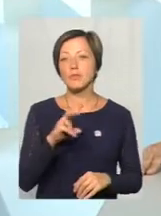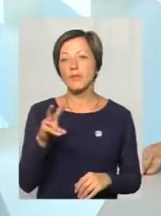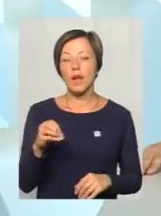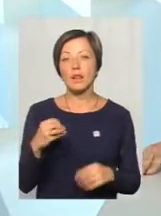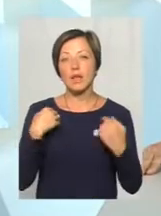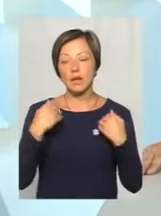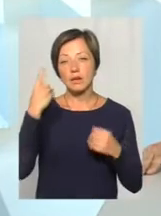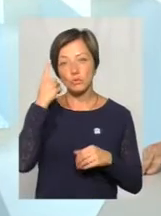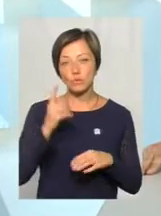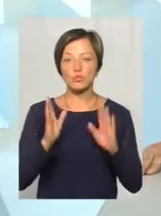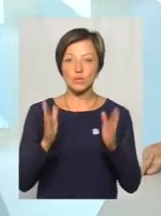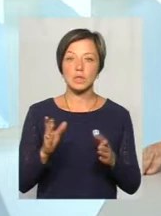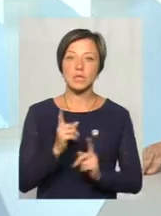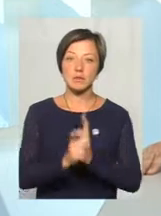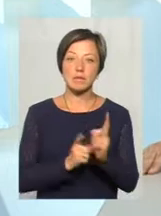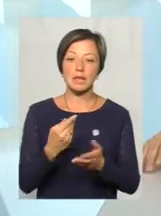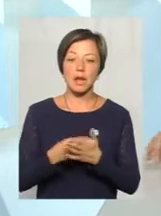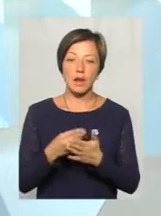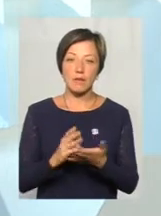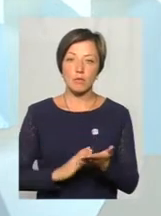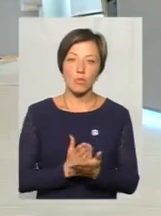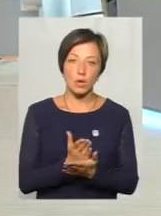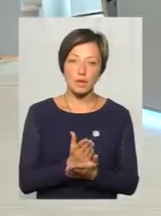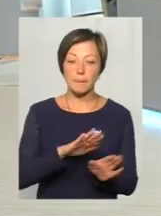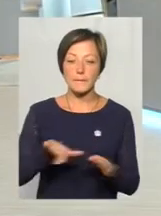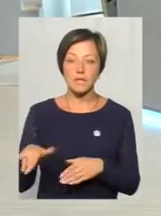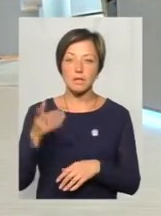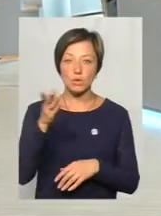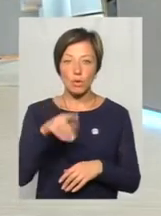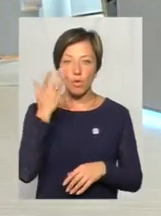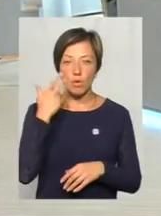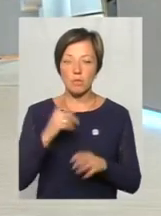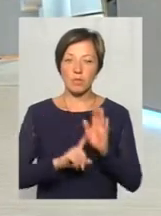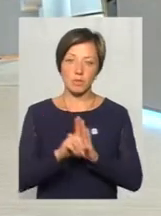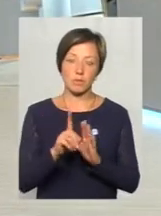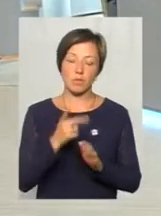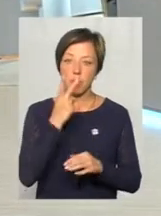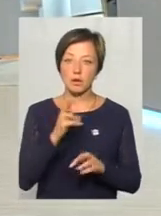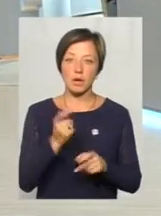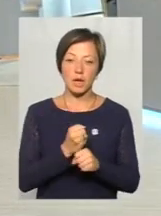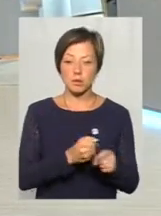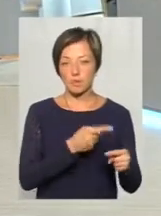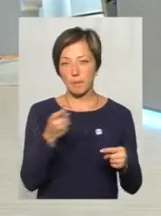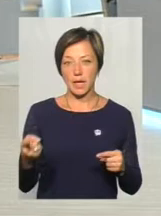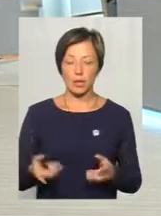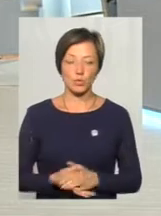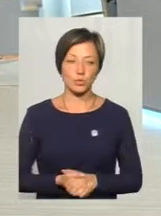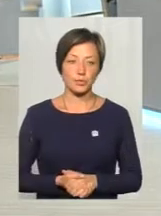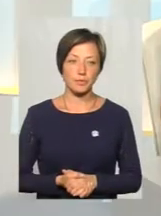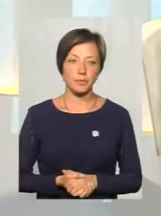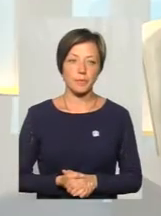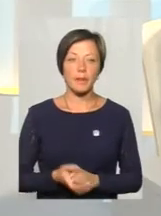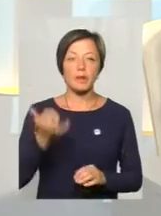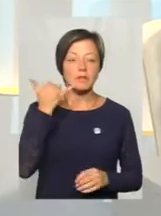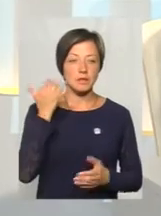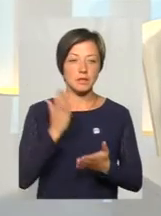виключаю якісь зміни в тарифній політики, там, після того, як ми побачимо, як це працює, там, протягом певного періоду часу. Дякую.